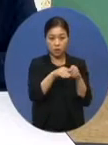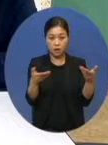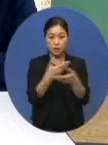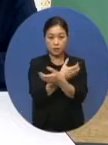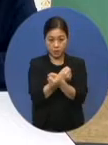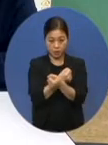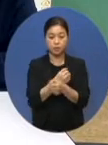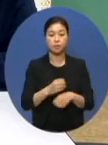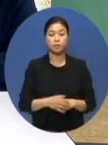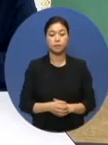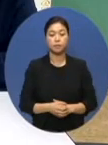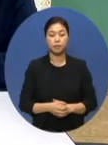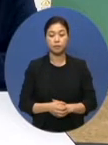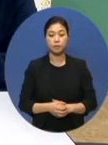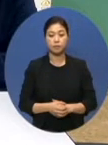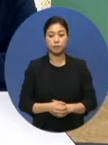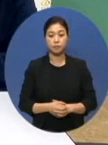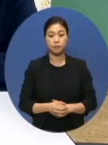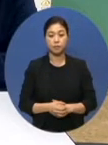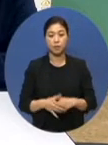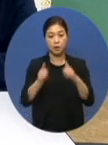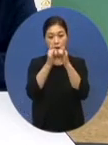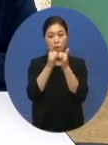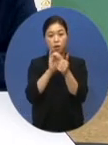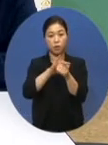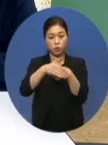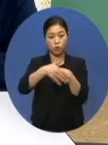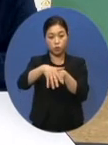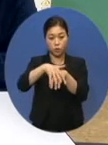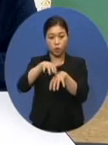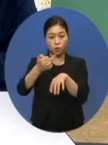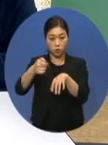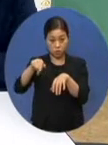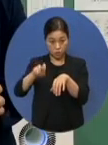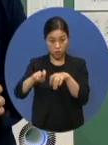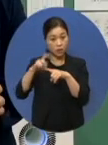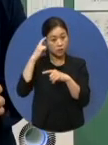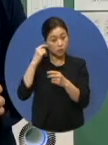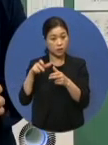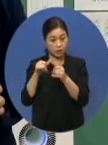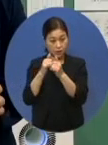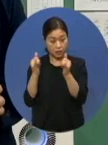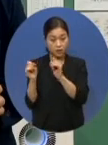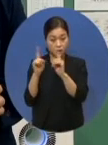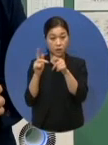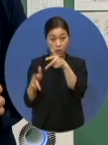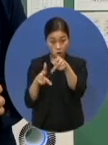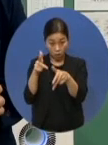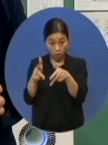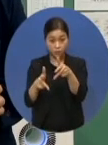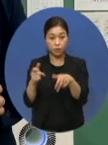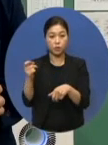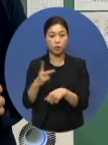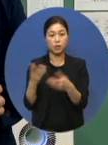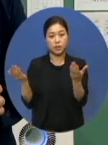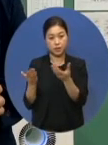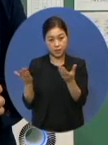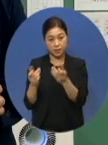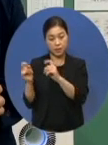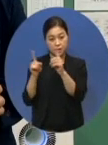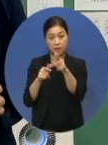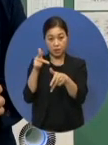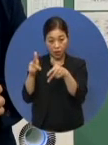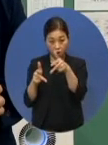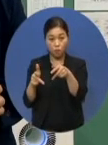체결했습니다. 사회적 협동조합인 공감은 정신장애인 재활사업과 직업재활사업을